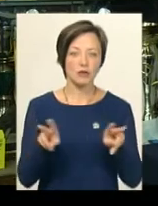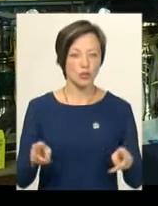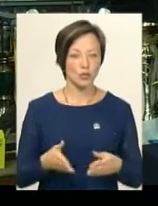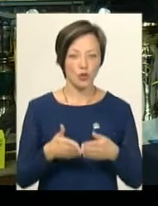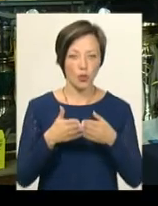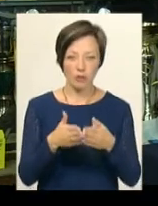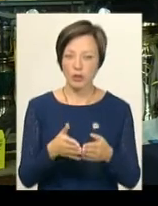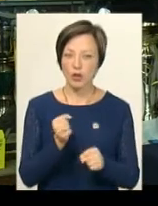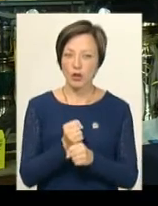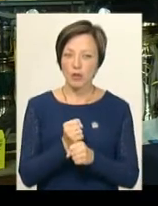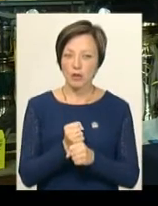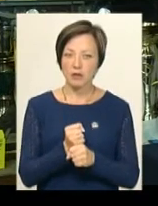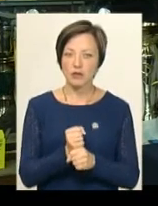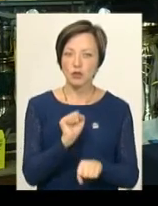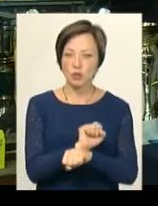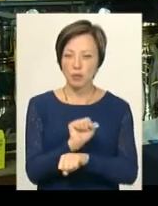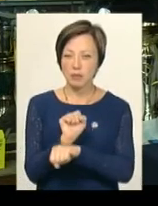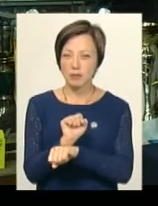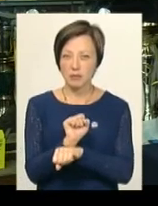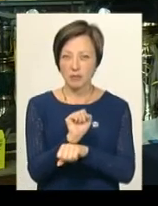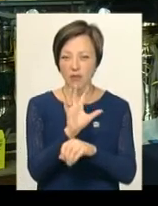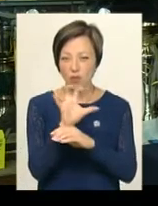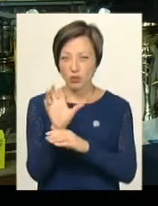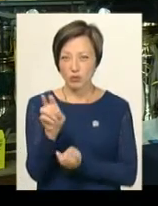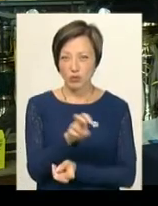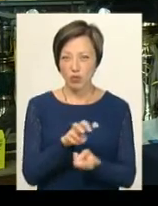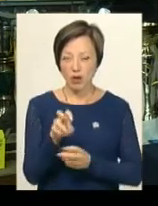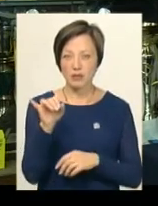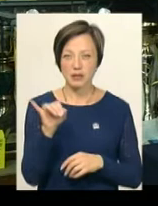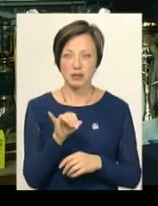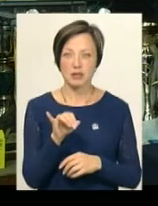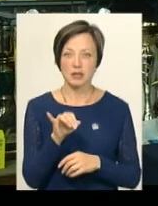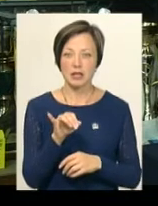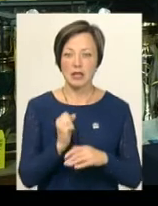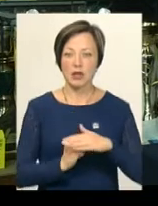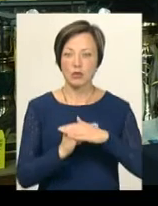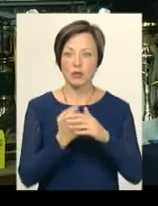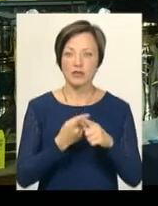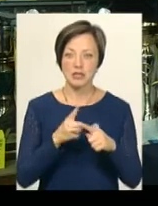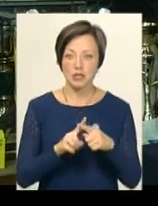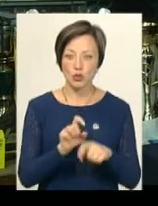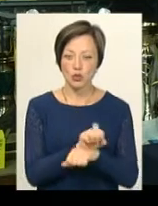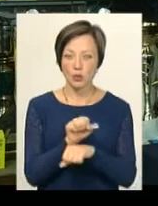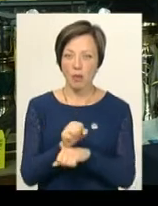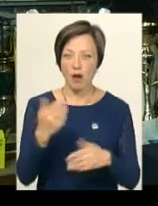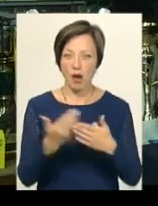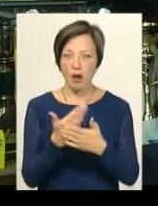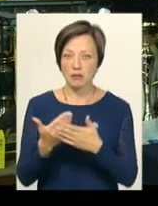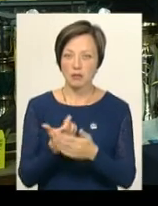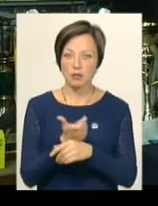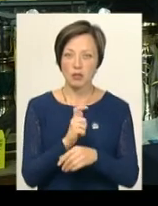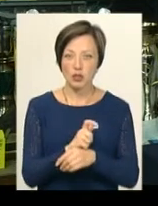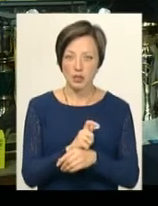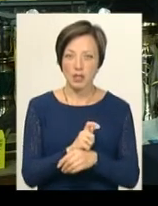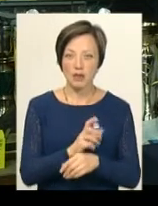кораблі, робив стоп-кадри, шукав фото. І на основі цих вже стоп-кадрів, більше стоп